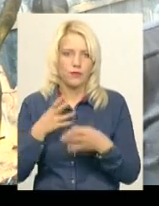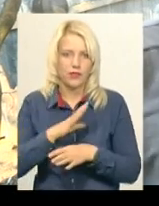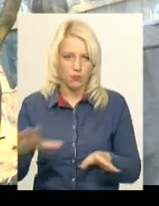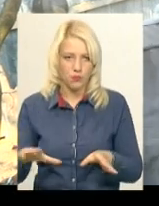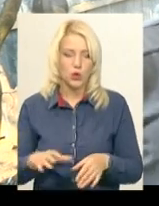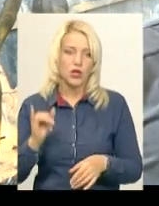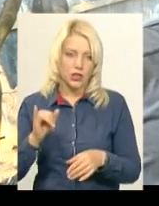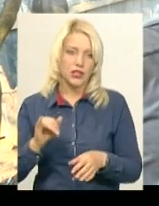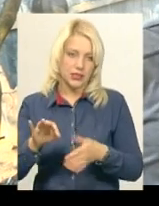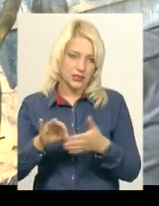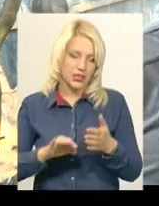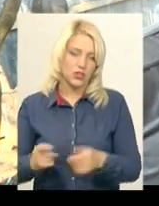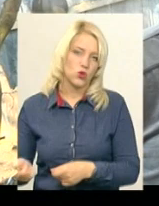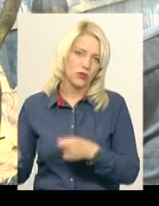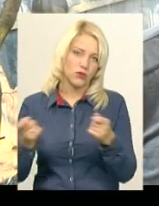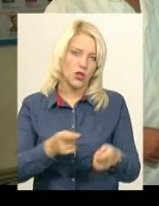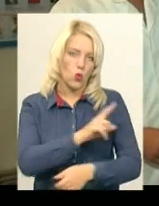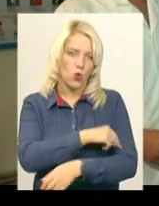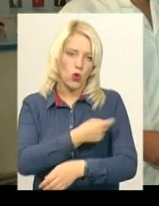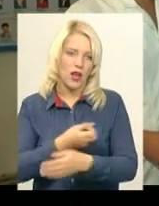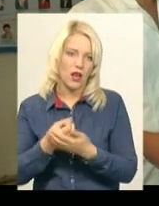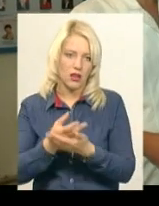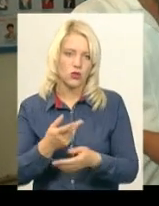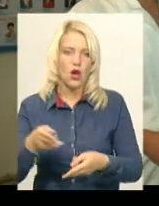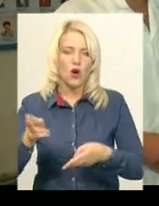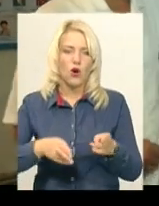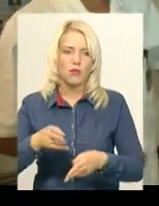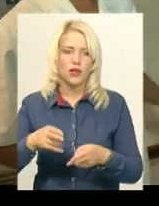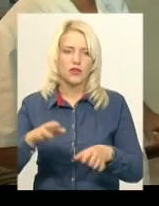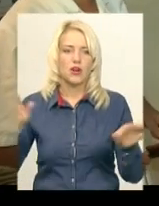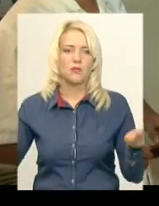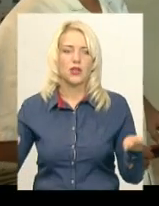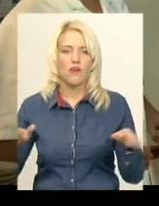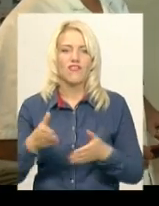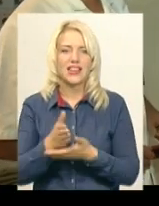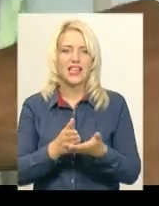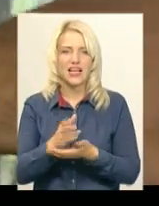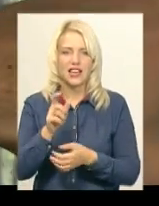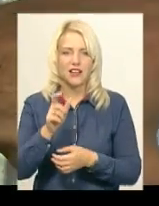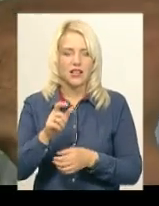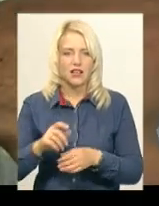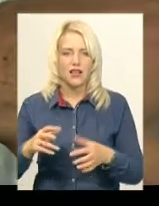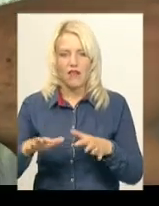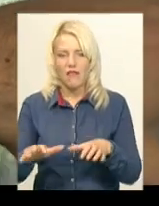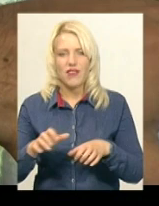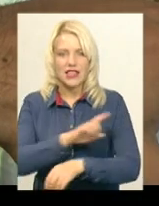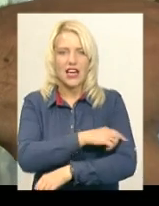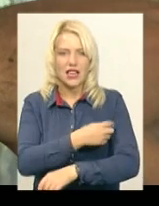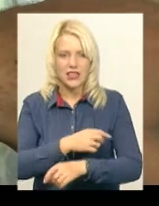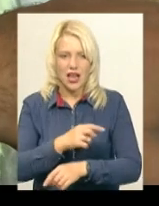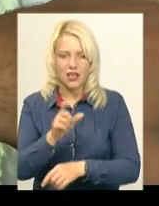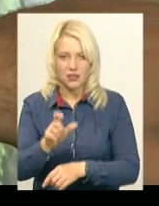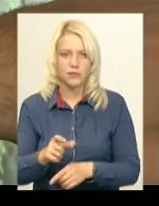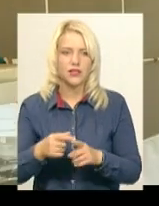додав. І зразу доставляли в лікарню його. Оперував птахів ветеринар Кирило Чумаков. Каже, жители леки будуть, а ось